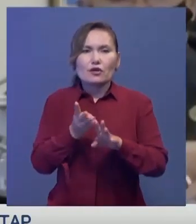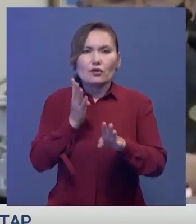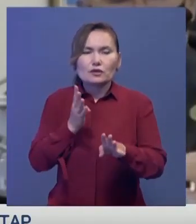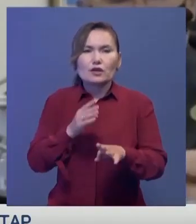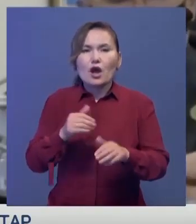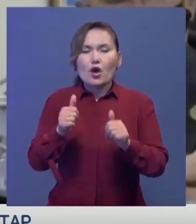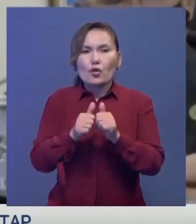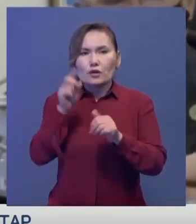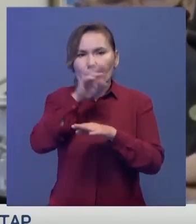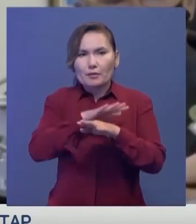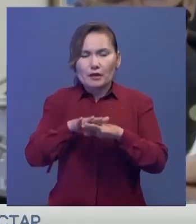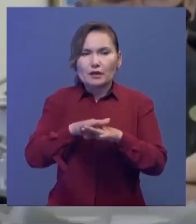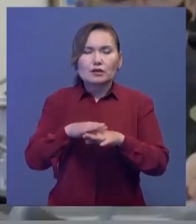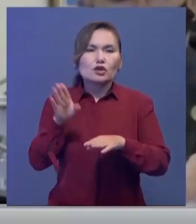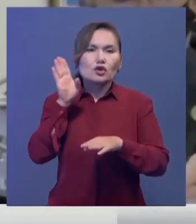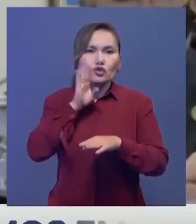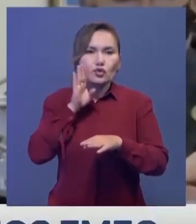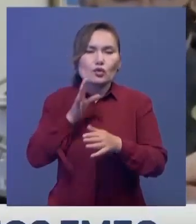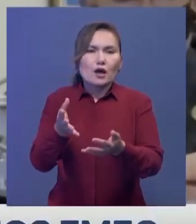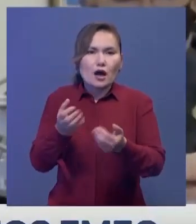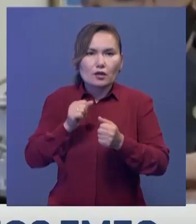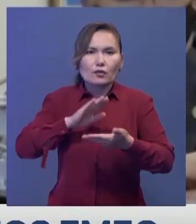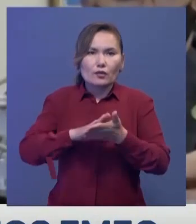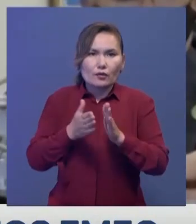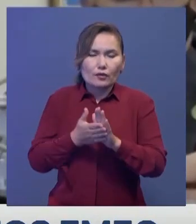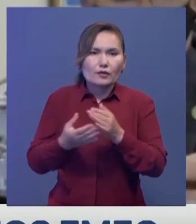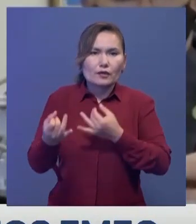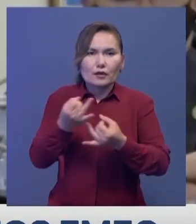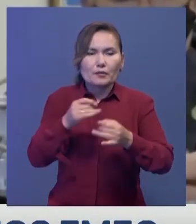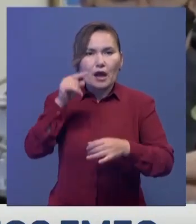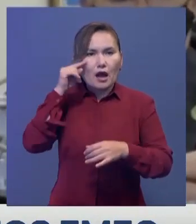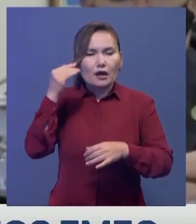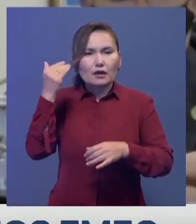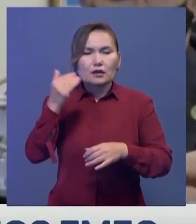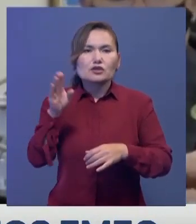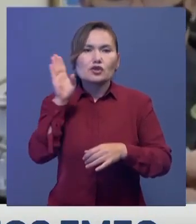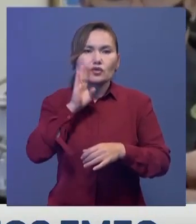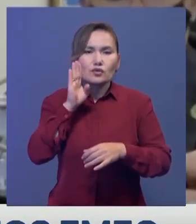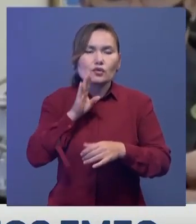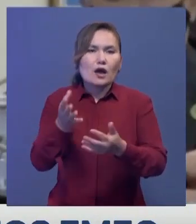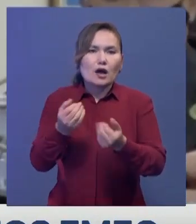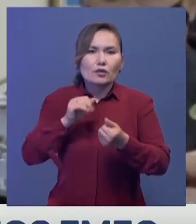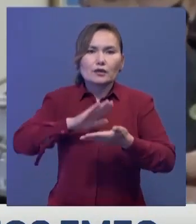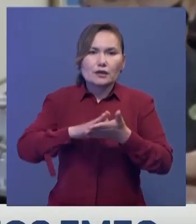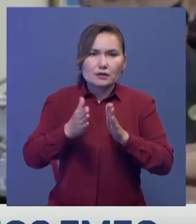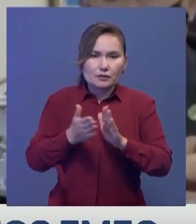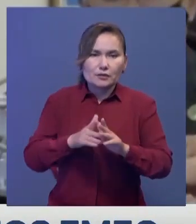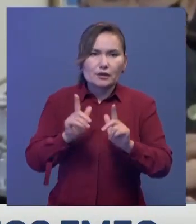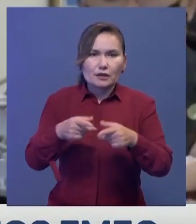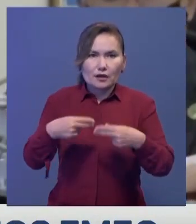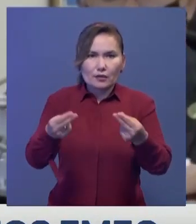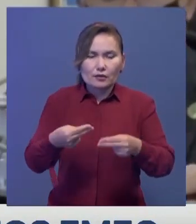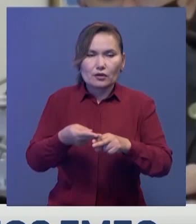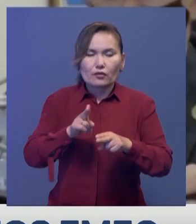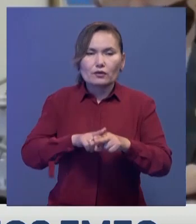елдермен қарымғатын аз. Сырдария өзені бойынша біз қырғыз елімен қосымша су ағыз туралы келісімге келдік. Вегетация